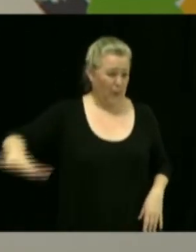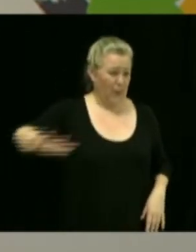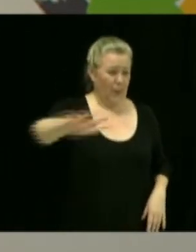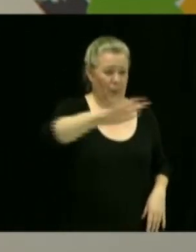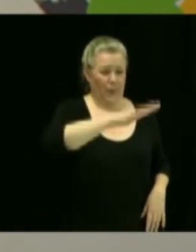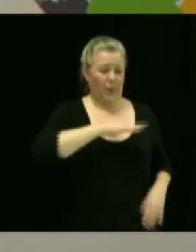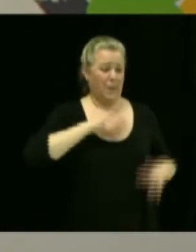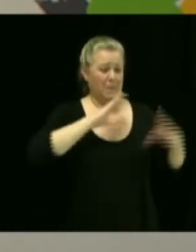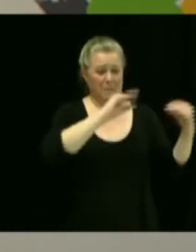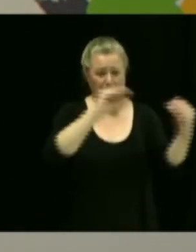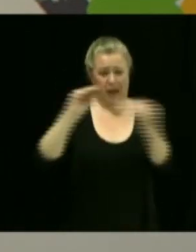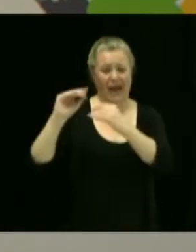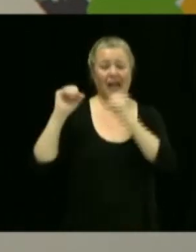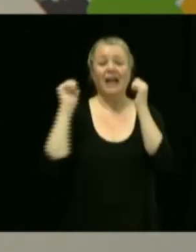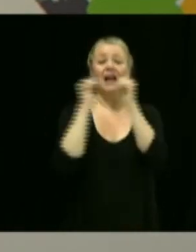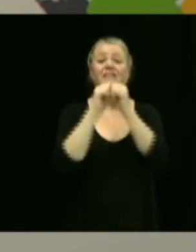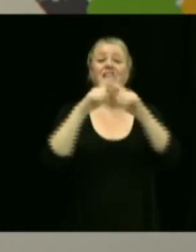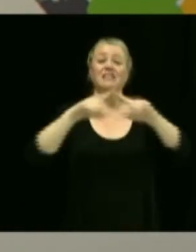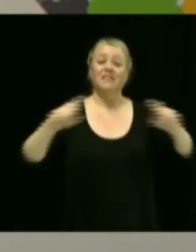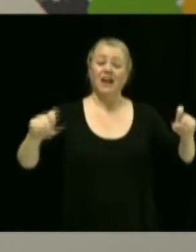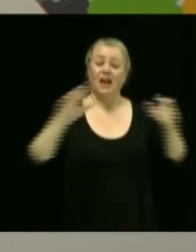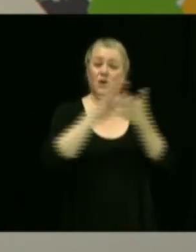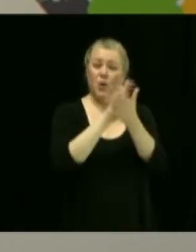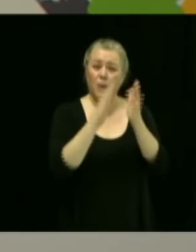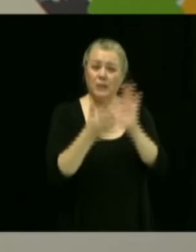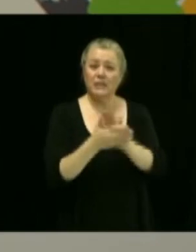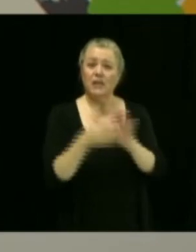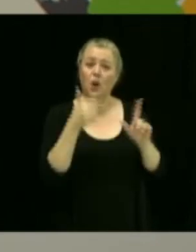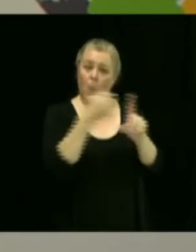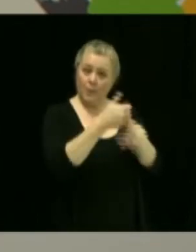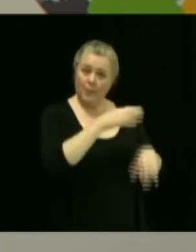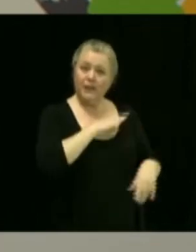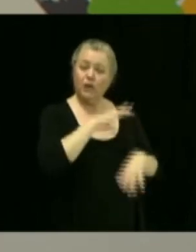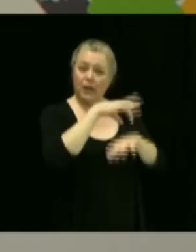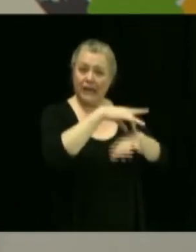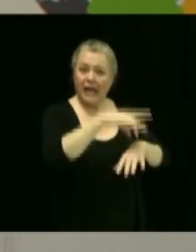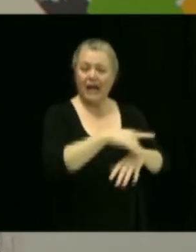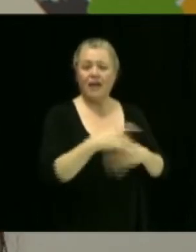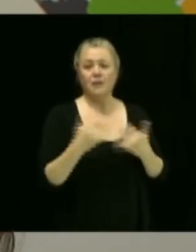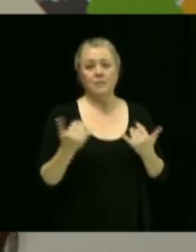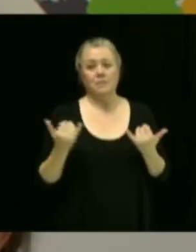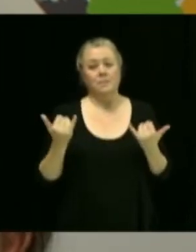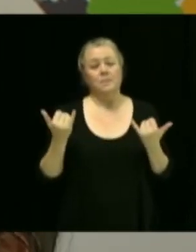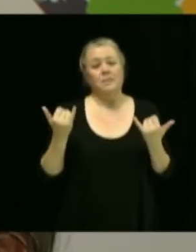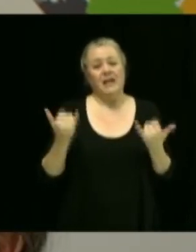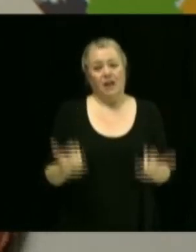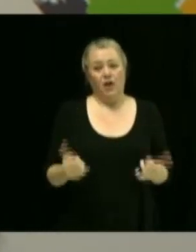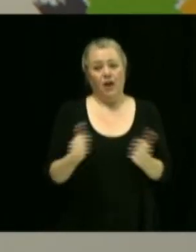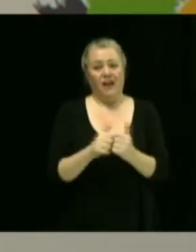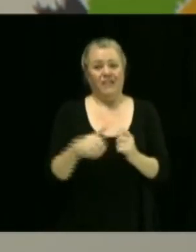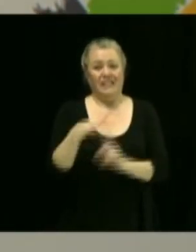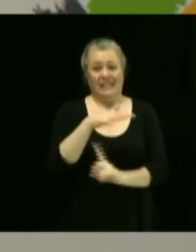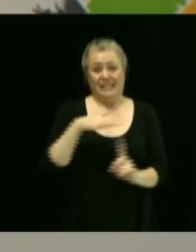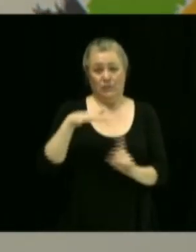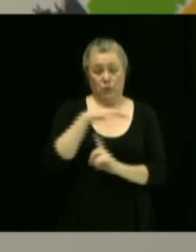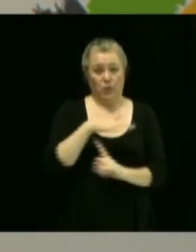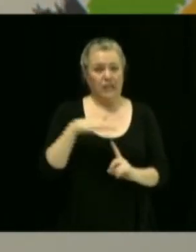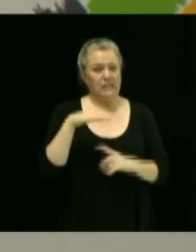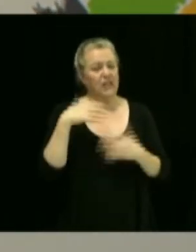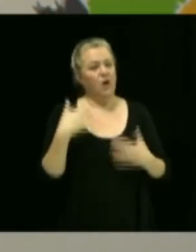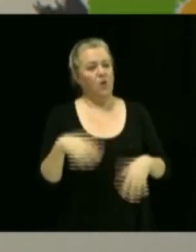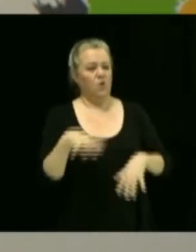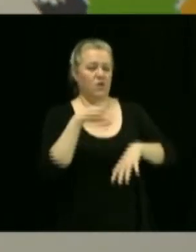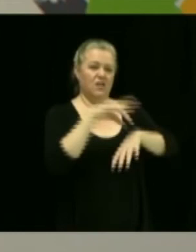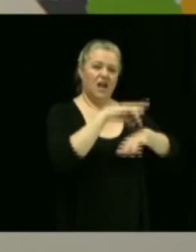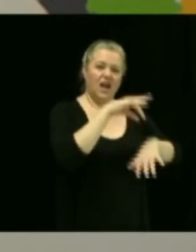entrepreneurs qui détiennent des terrains. Présentement, avec la situation actuelle, on ne se le cachera pas, les terrains sont soit